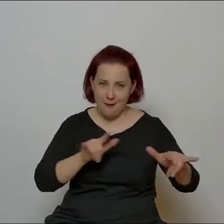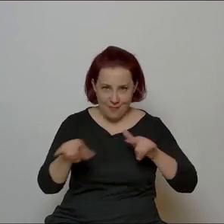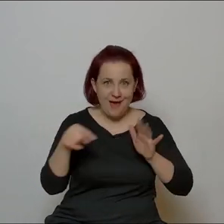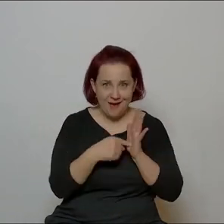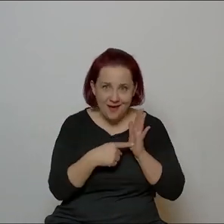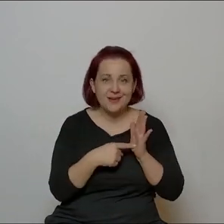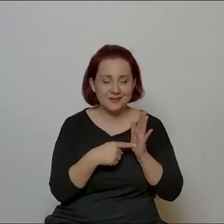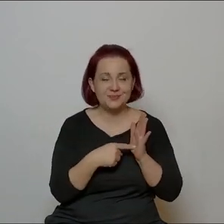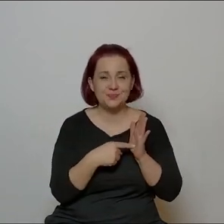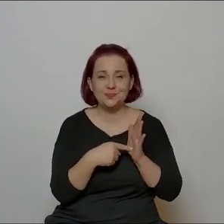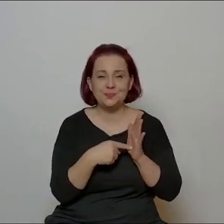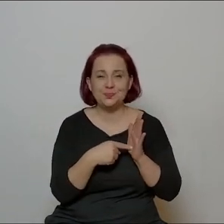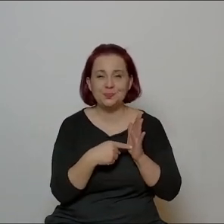tej